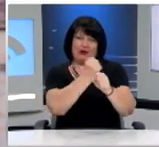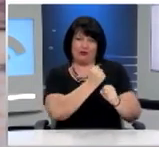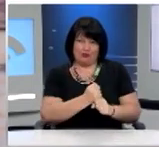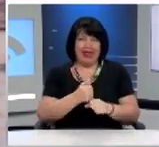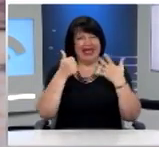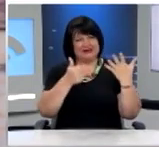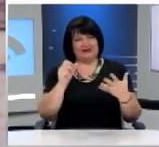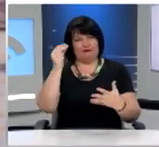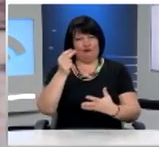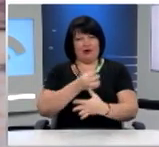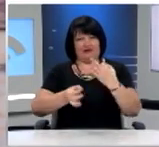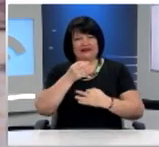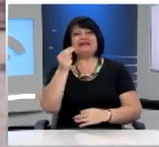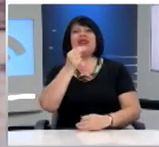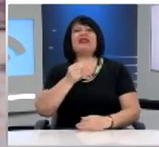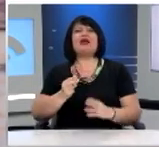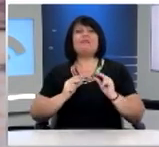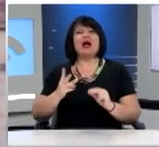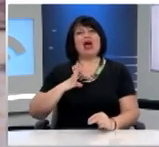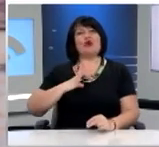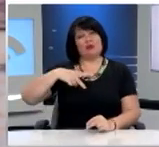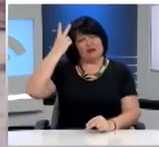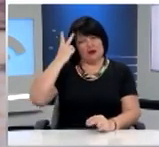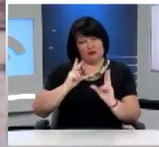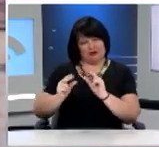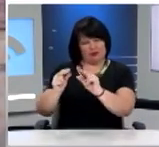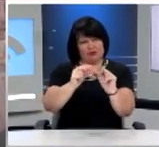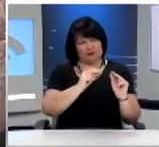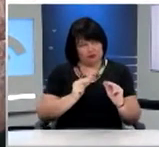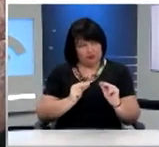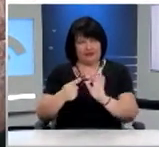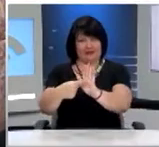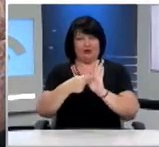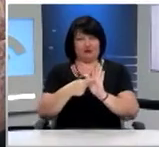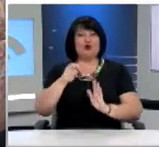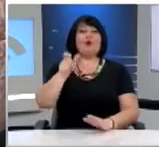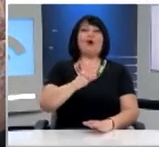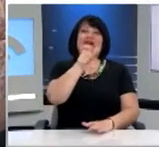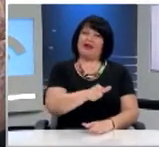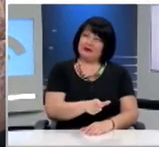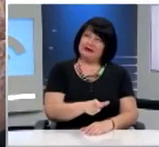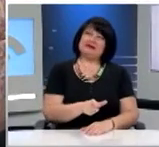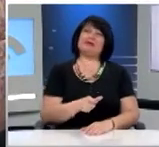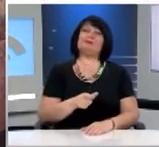οποίες συζητήθηκε το θέμα ανθρώπινα δικαιώματα. Κάθε αγορητής